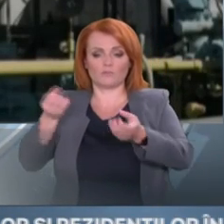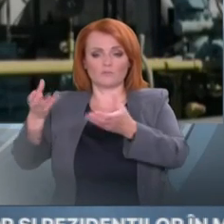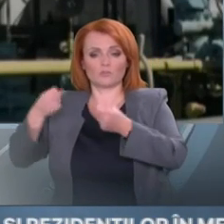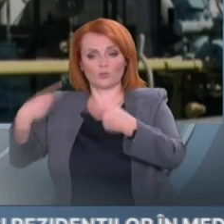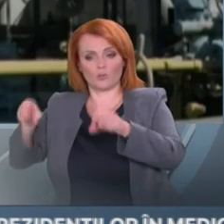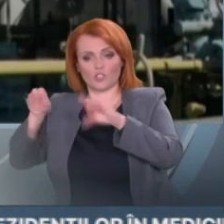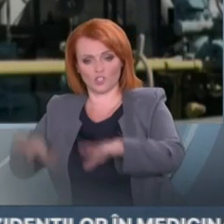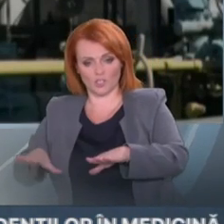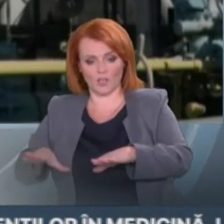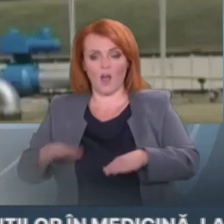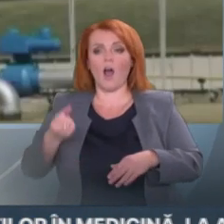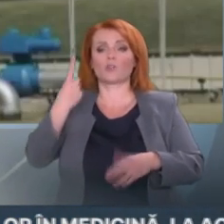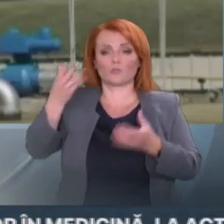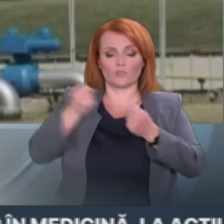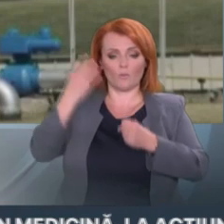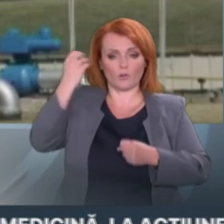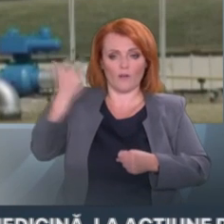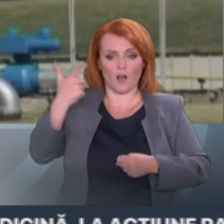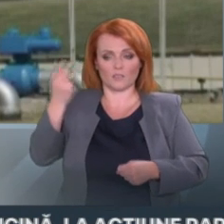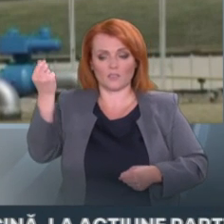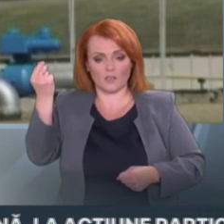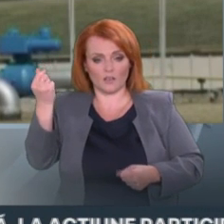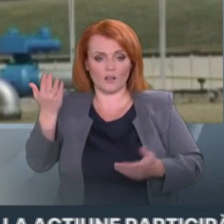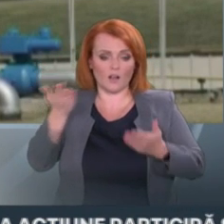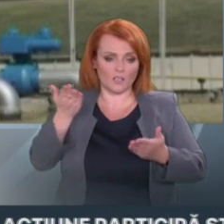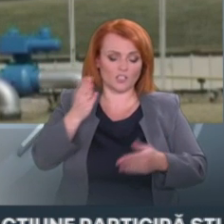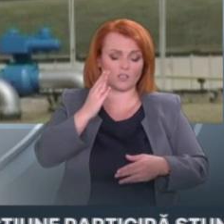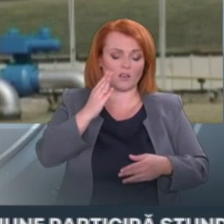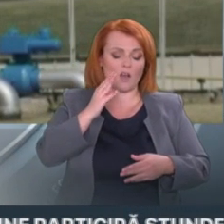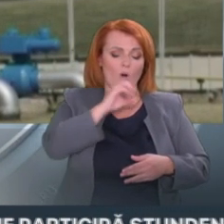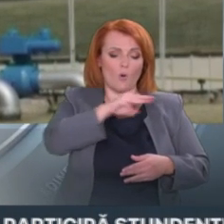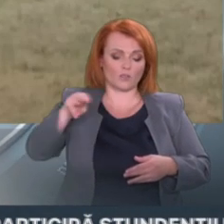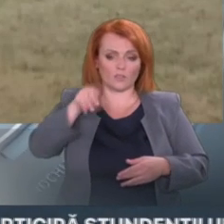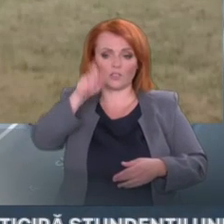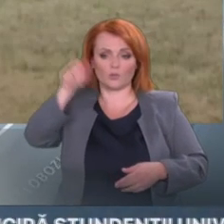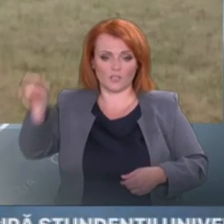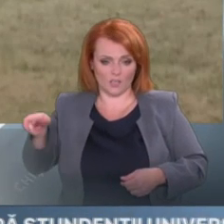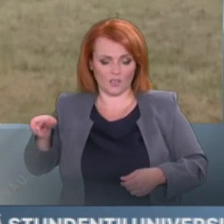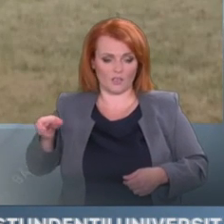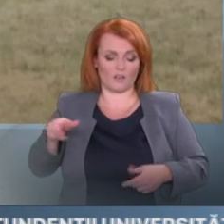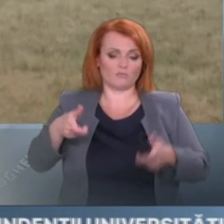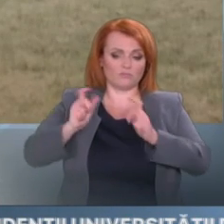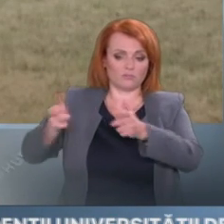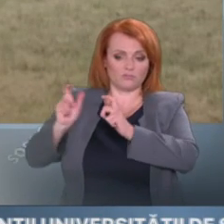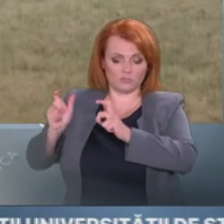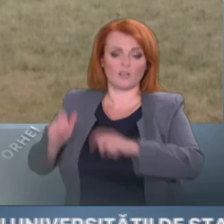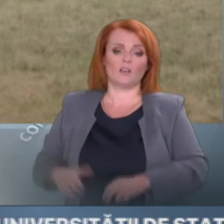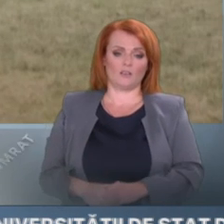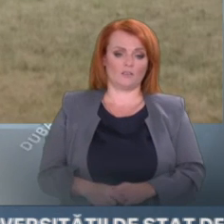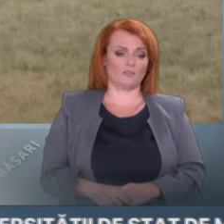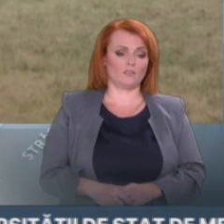bani? Dar, sigur că din tarife, MoldovaGază va trebui să recupereze